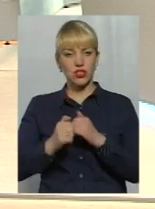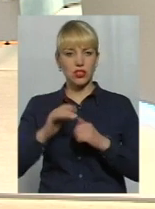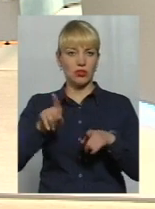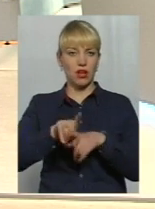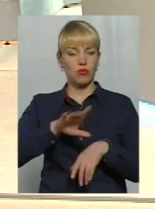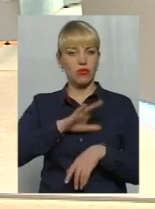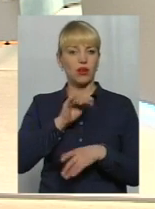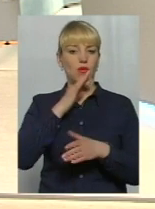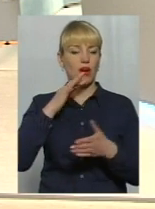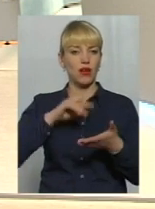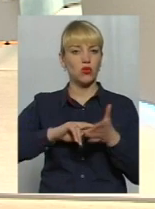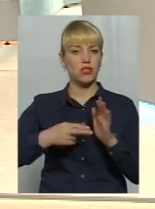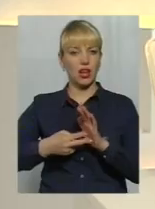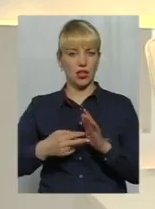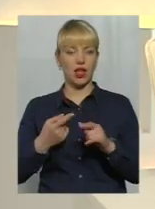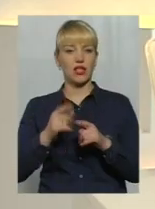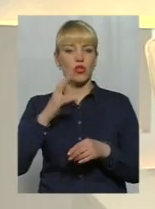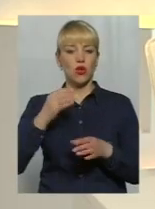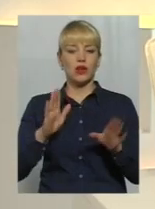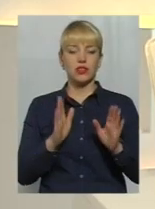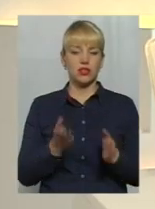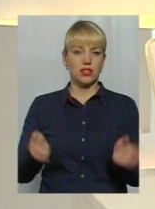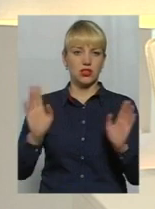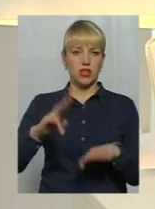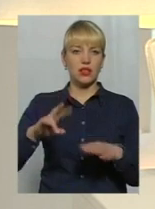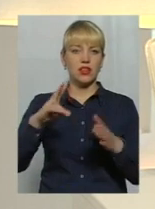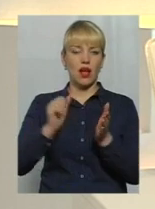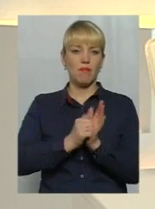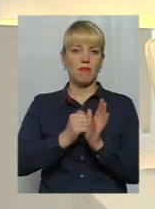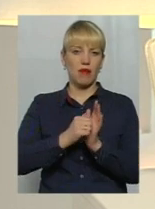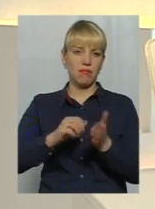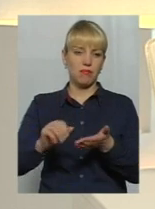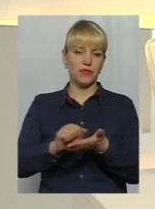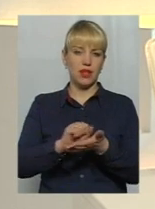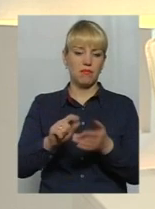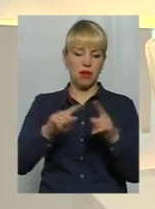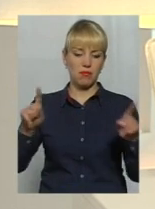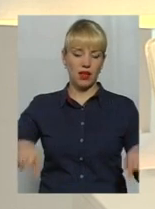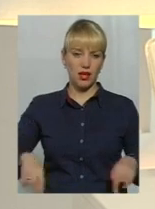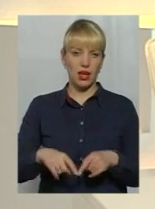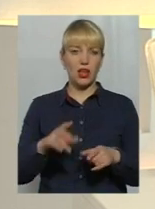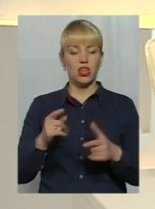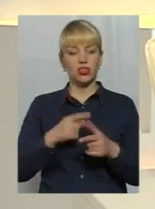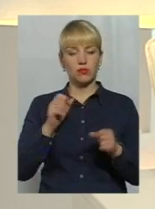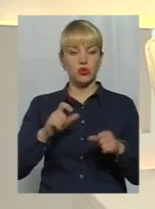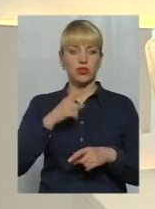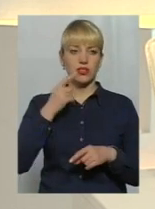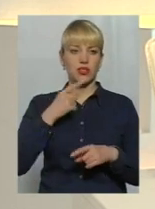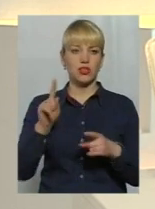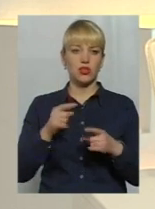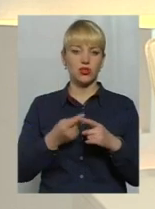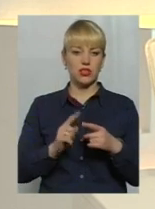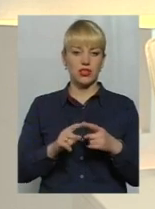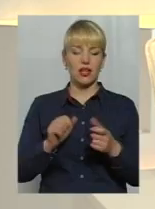зазвичай вони залишаються лише на папері таким декларативним документом. Чи можна сказати, що цей документ суттєво